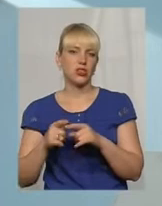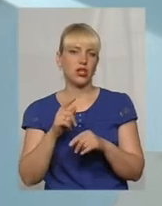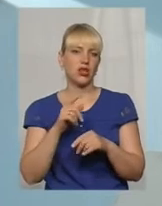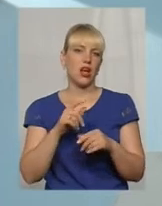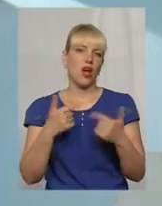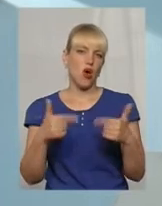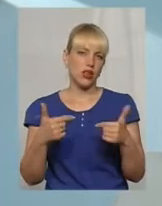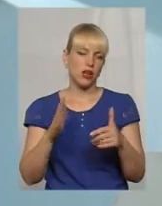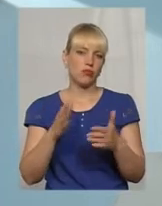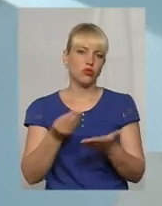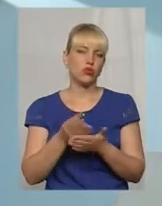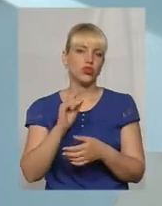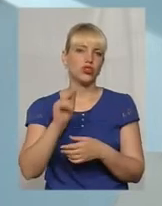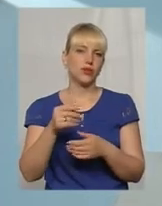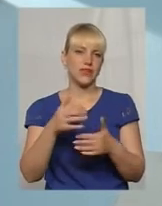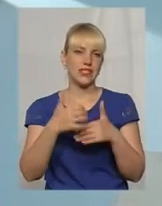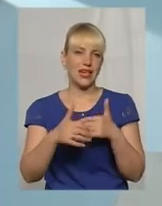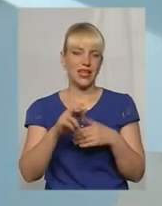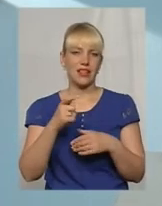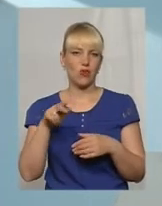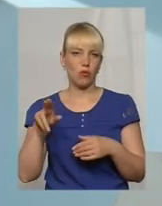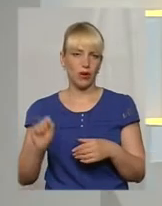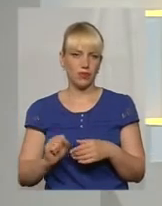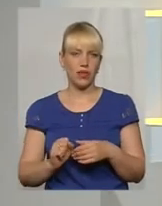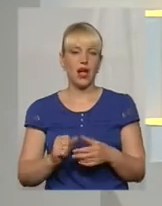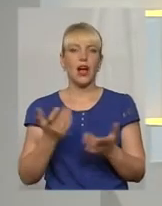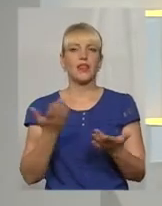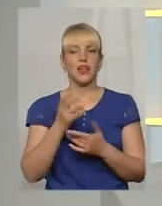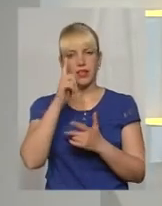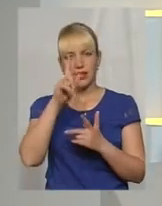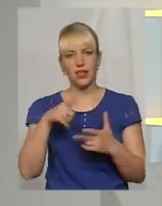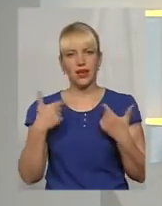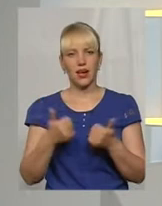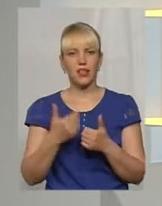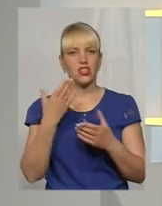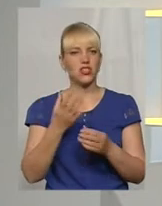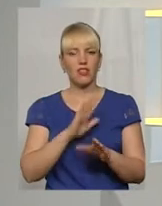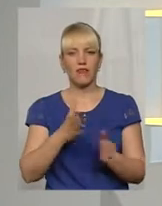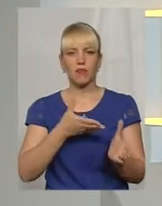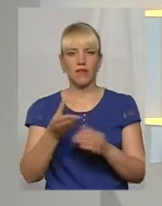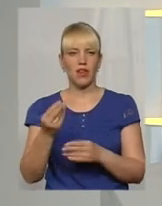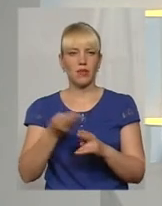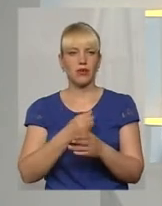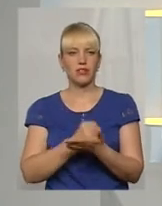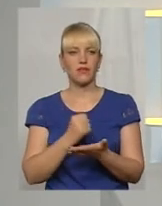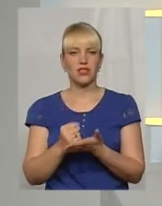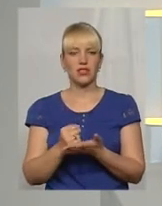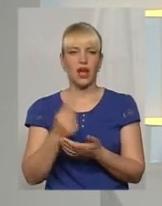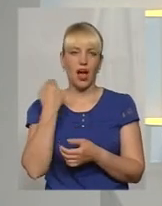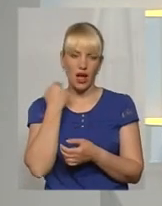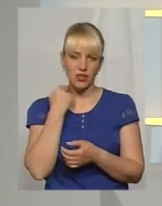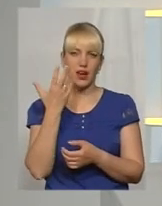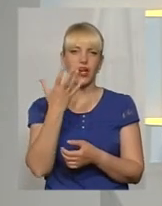по всій остальній Європі. Скажіть, будь ласка, а на які країни ще не впливає безвіз, крім Англії?